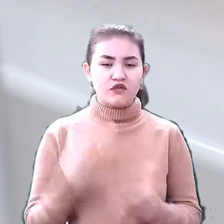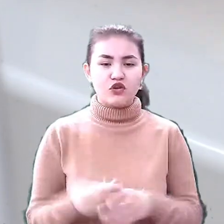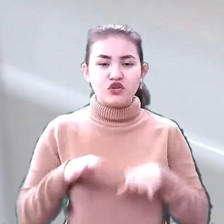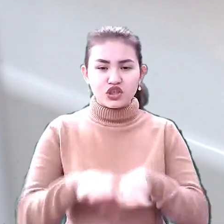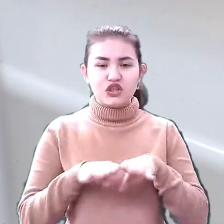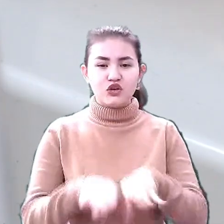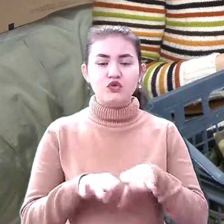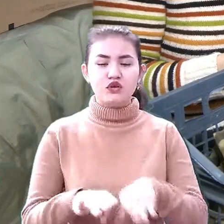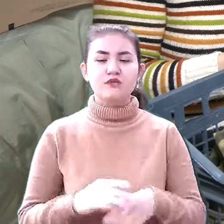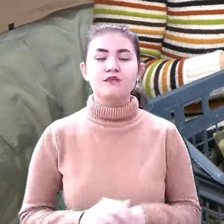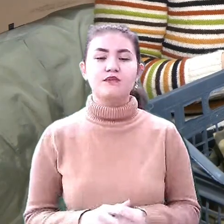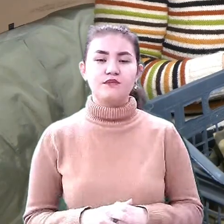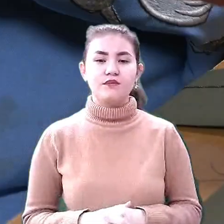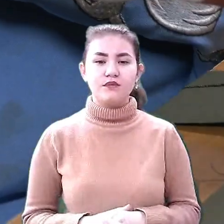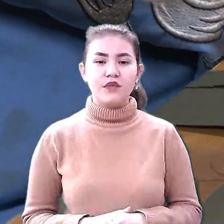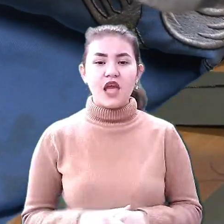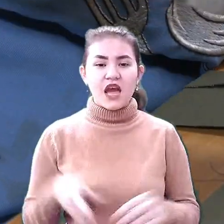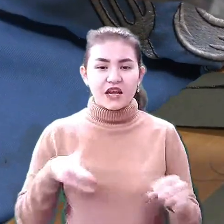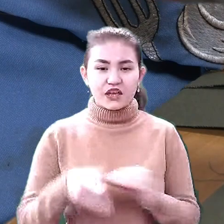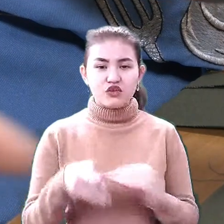ріжуть,